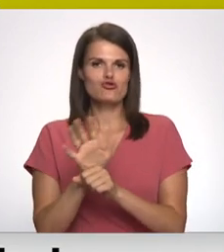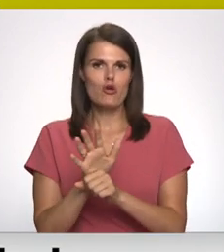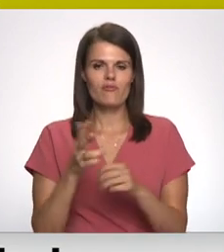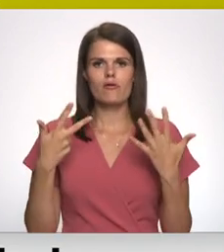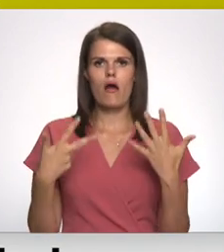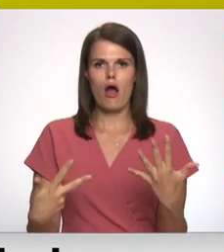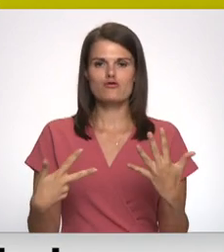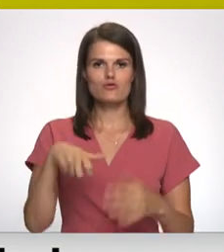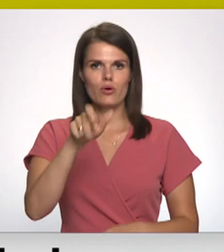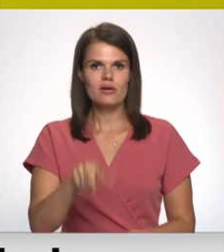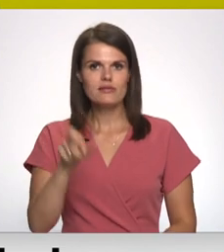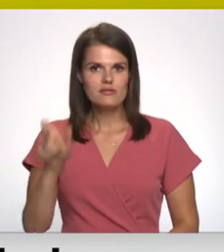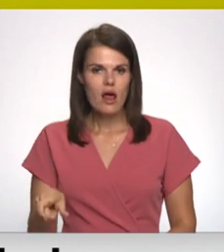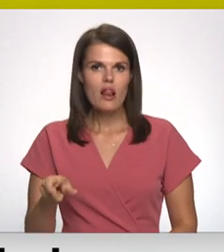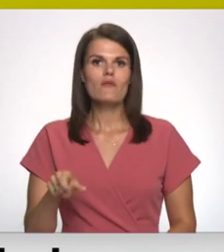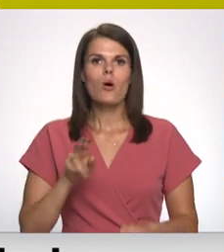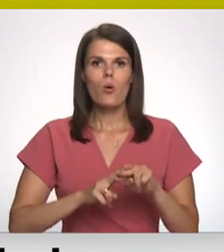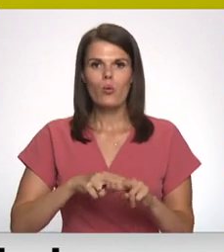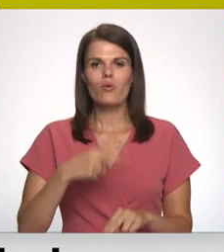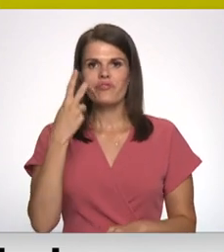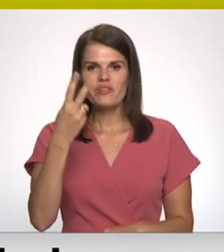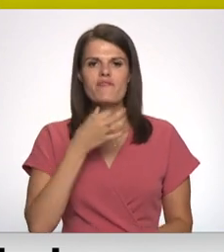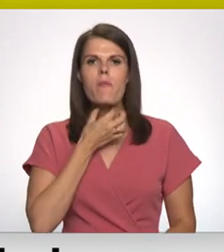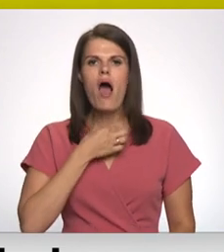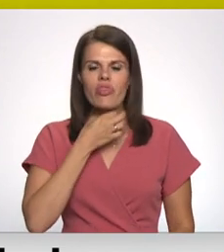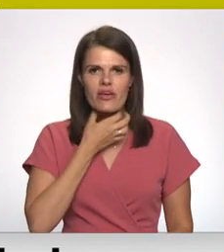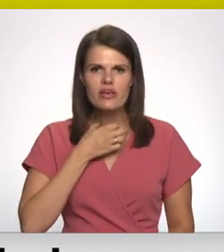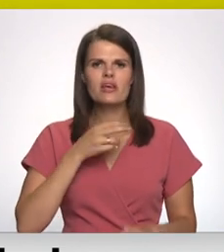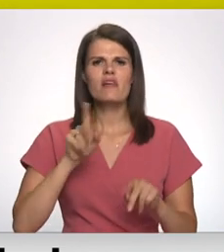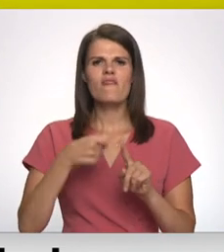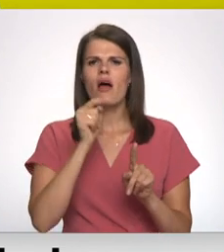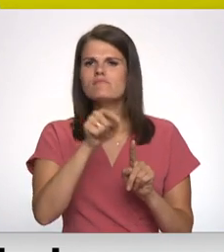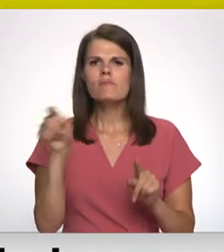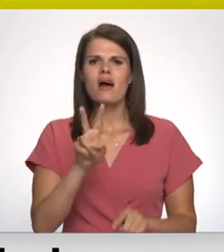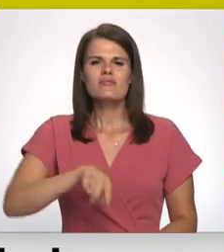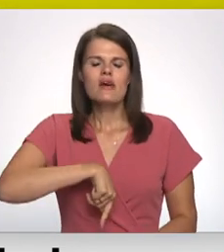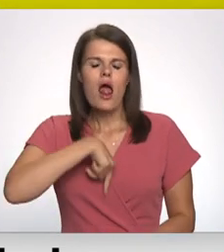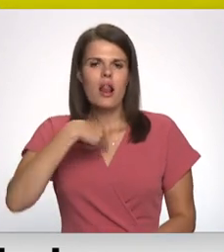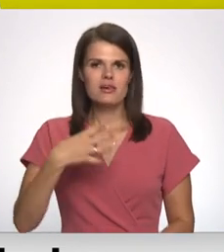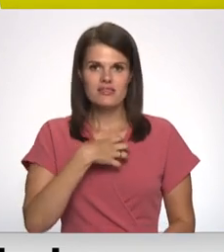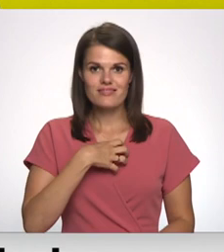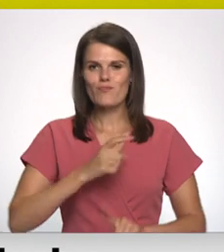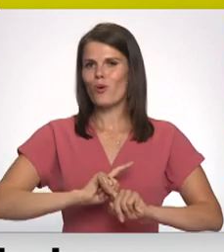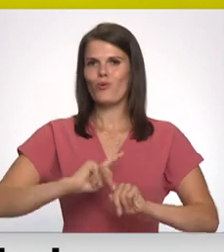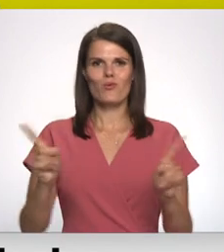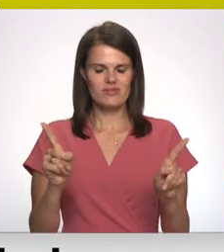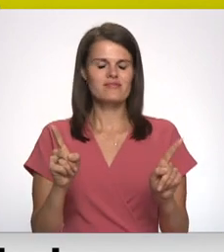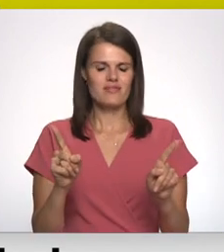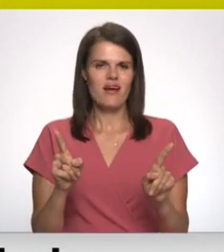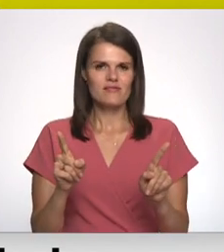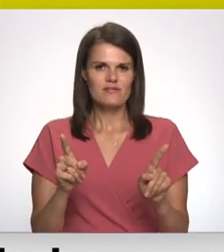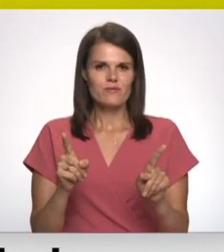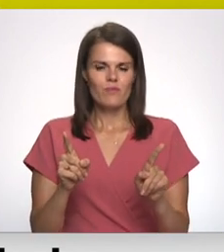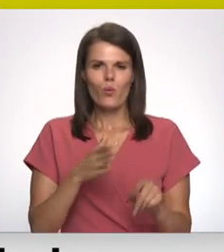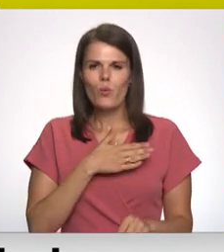astoņu cilvēki un diviem rangīna, un tad ir vēl ilgstošie slimotāji. Tas uzreiz rada ļoti